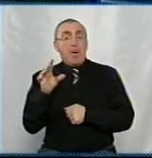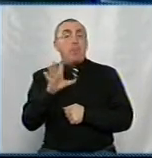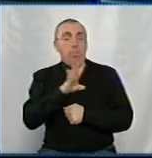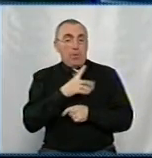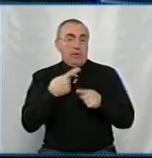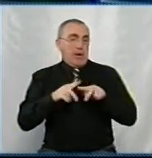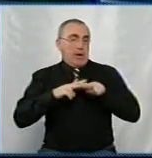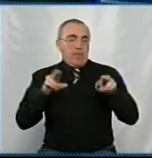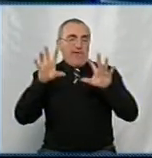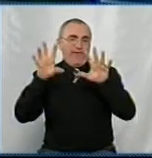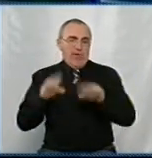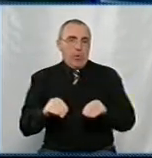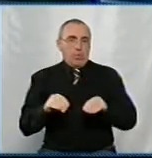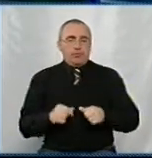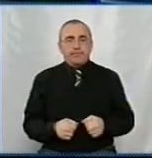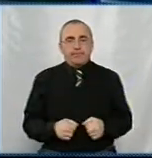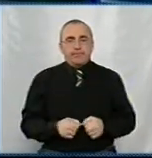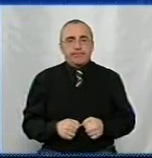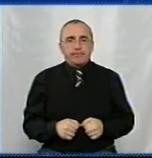подібному відключенні. Давайте подивимося.